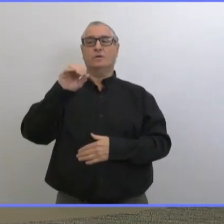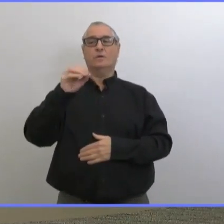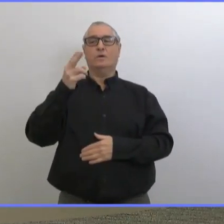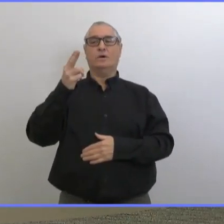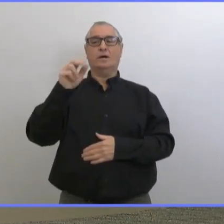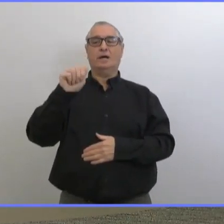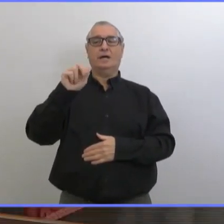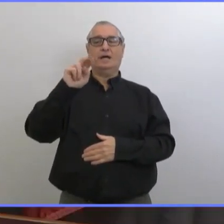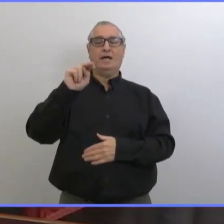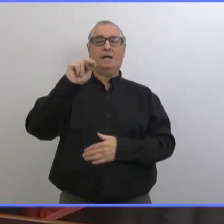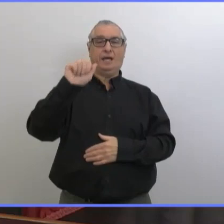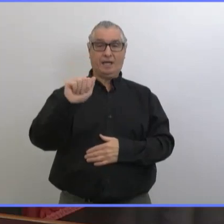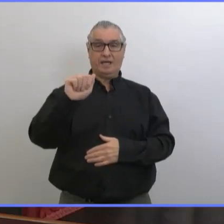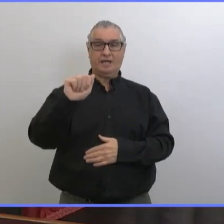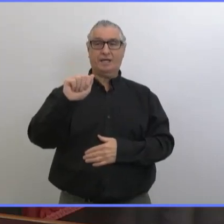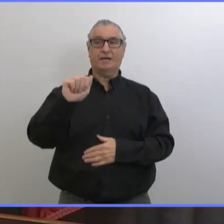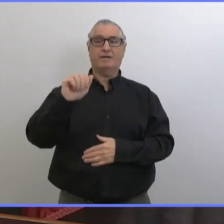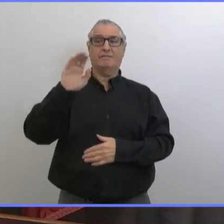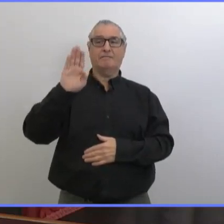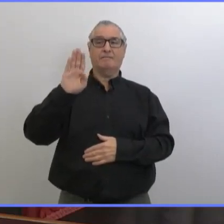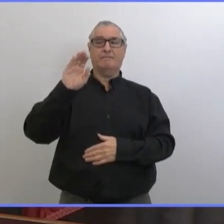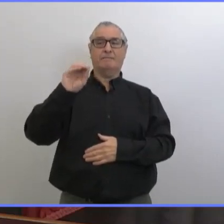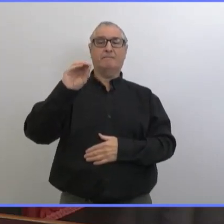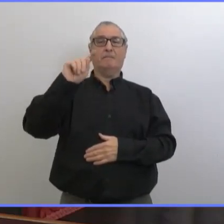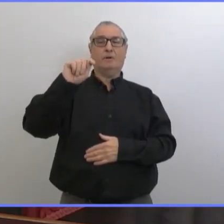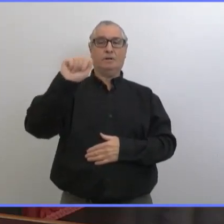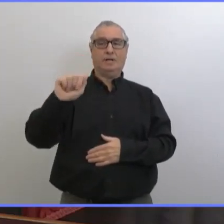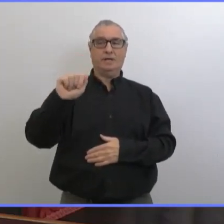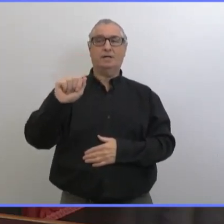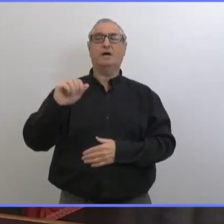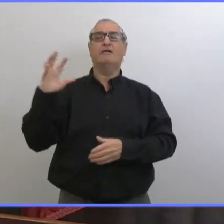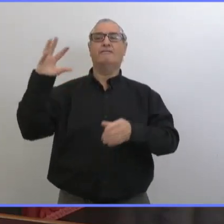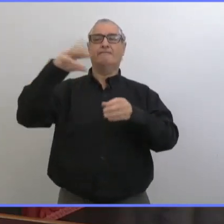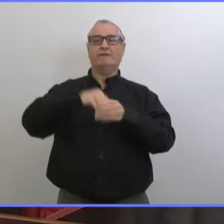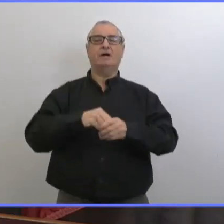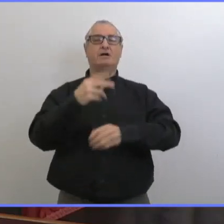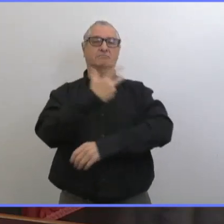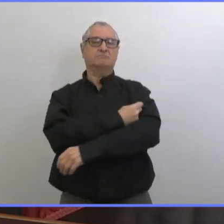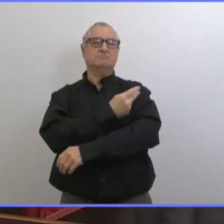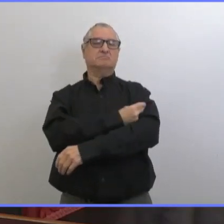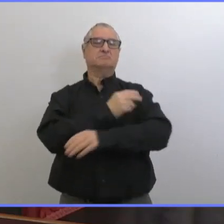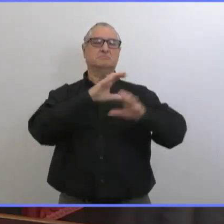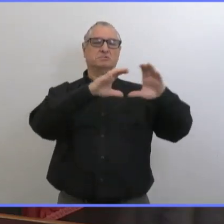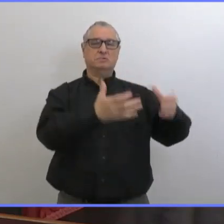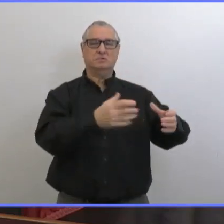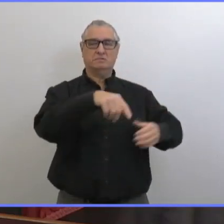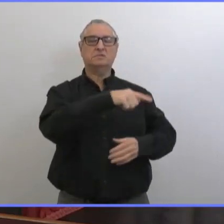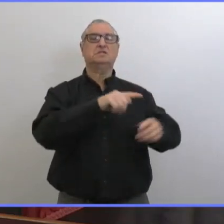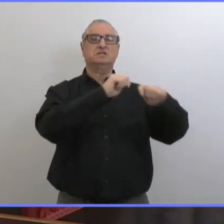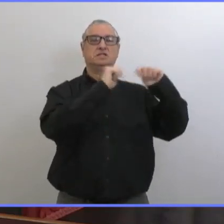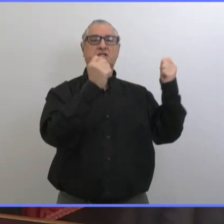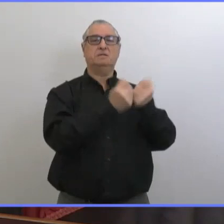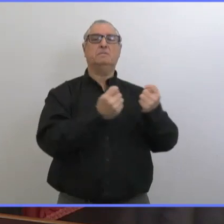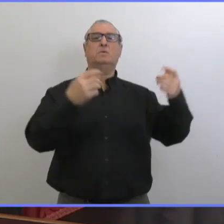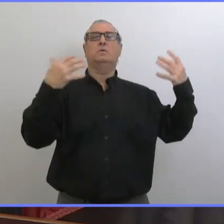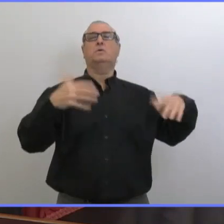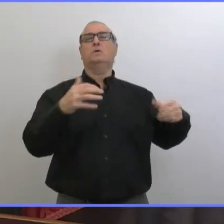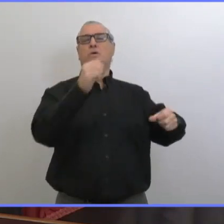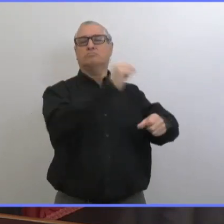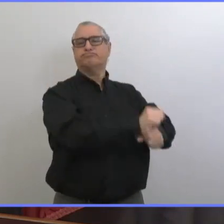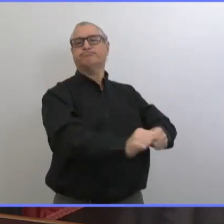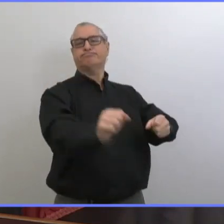pour la planification complète qui a été compilée pendant ces temps sans précédent.